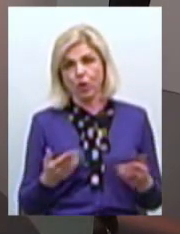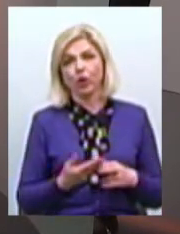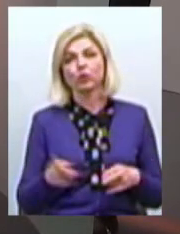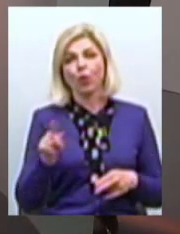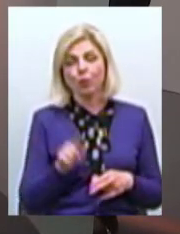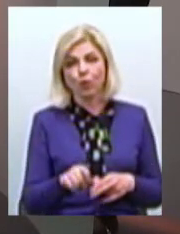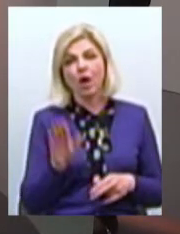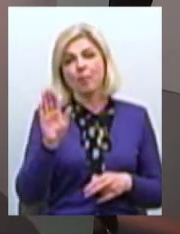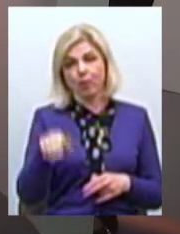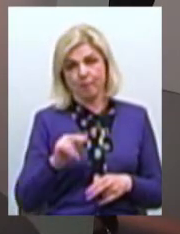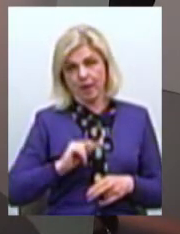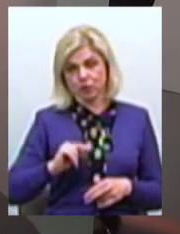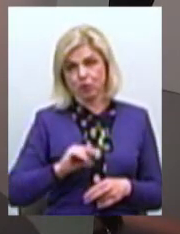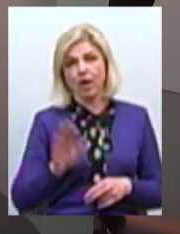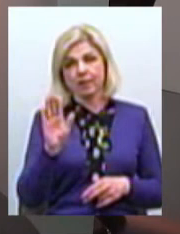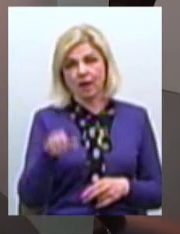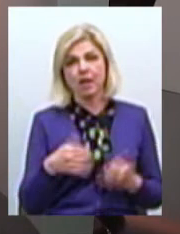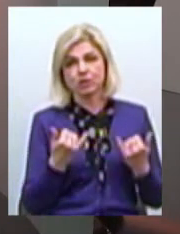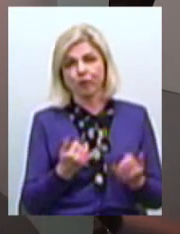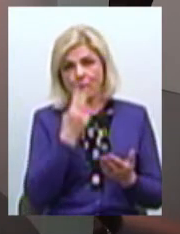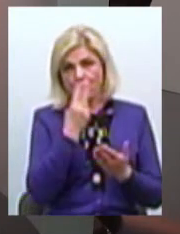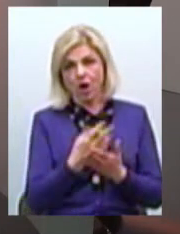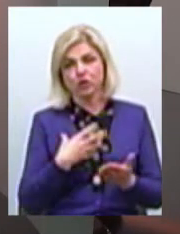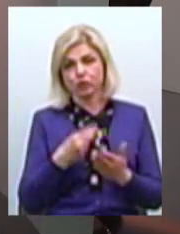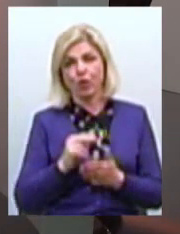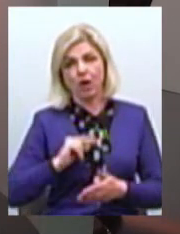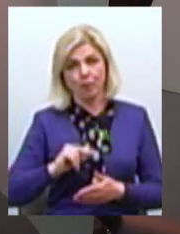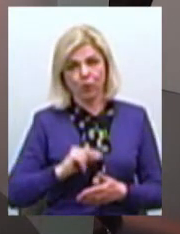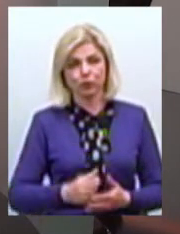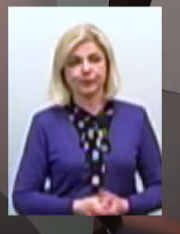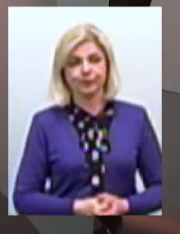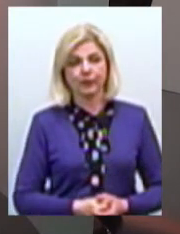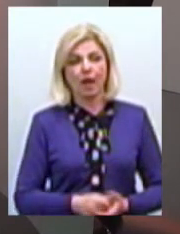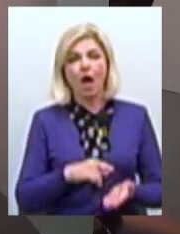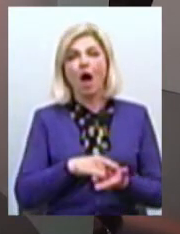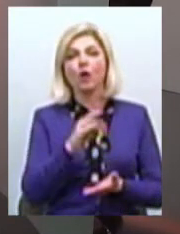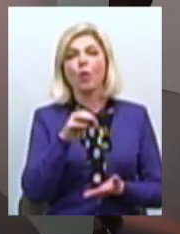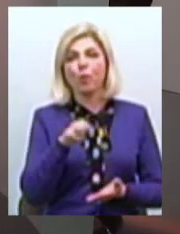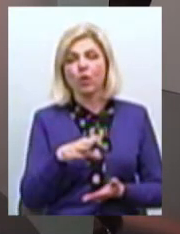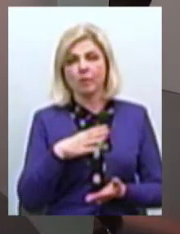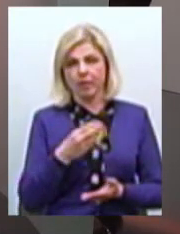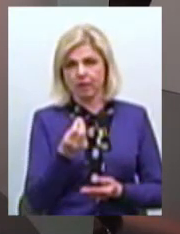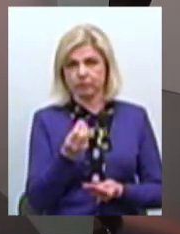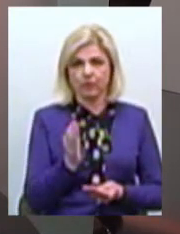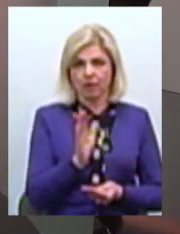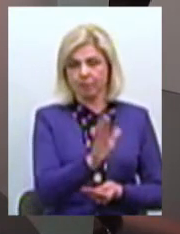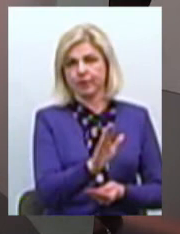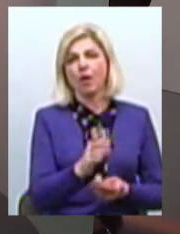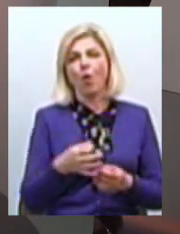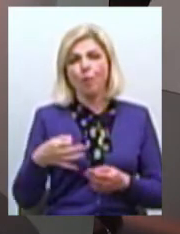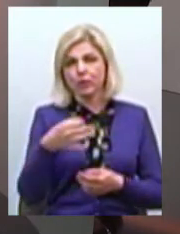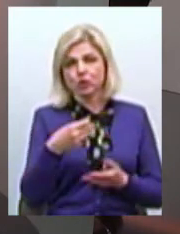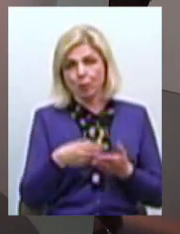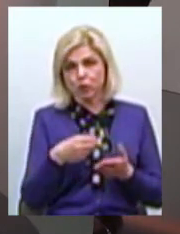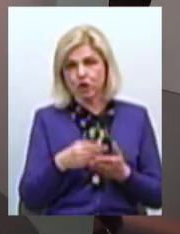нехай працює, нехай сьогодні показує свою роботу Більш того, в аеропорт були вкладені кошти обласного бюджету І